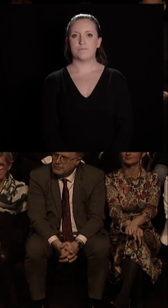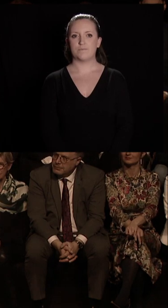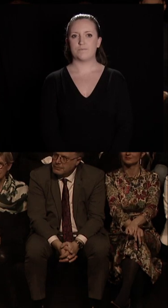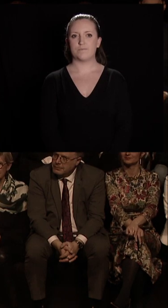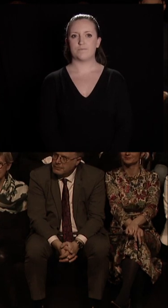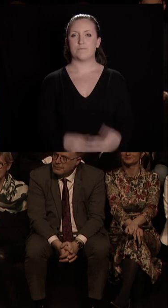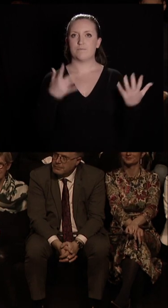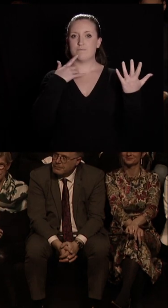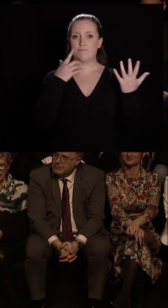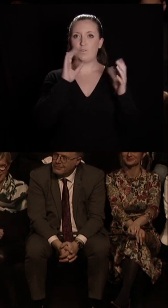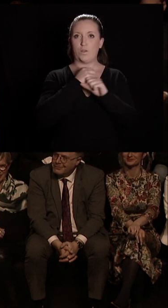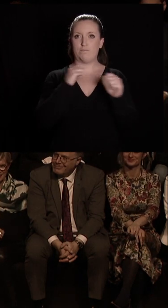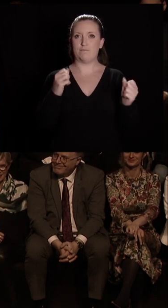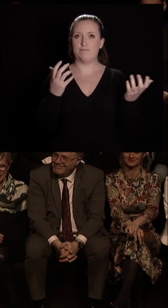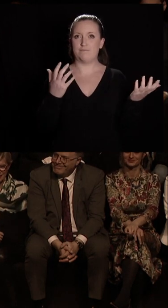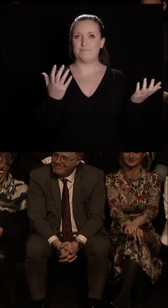Magnifique, hein ?